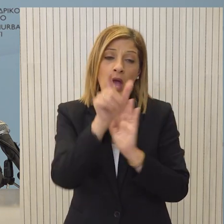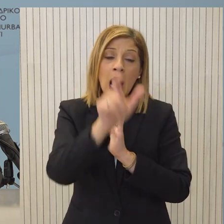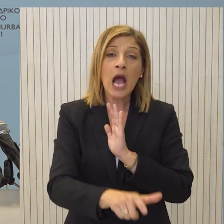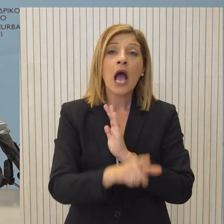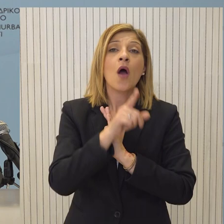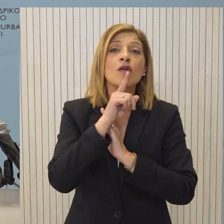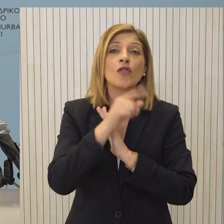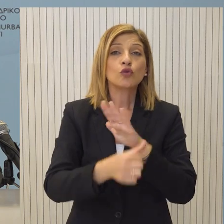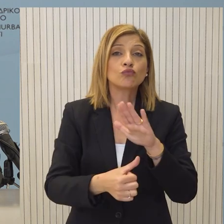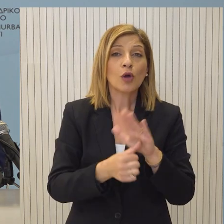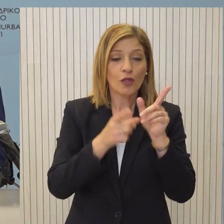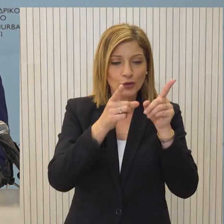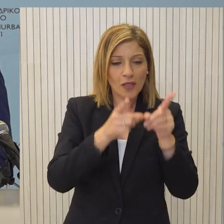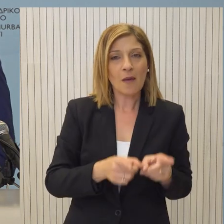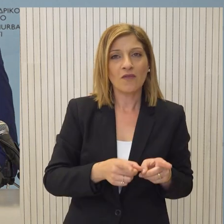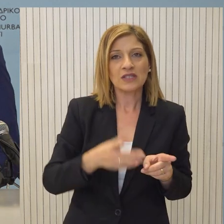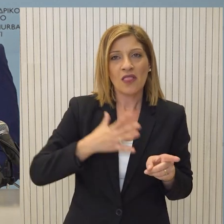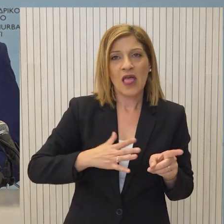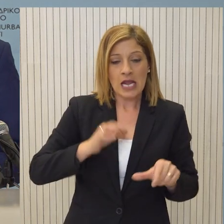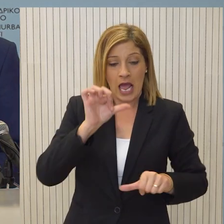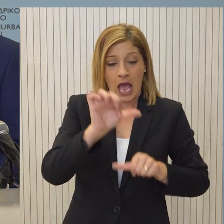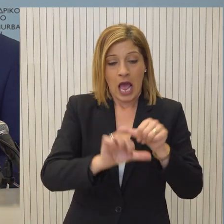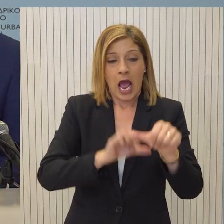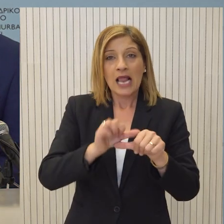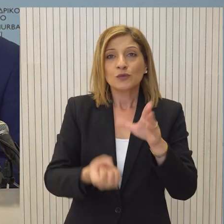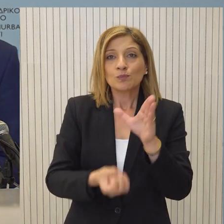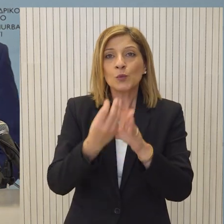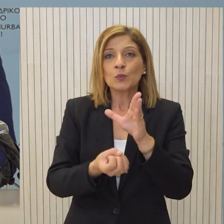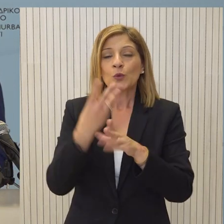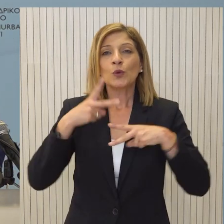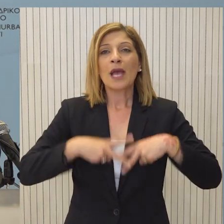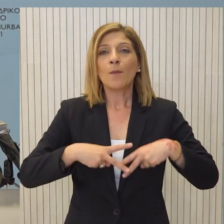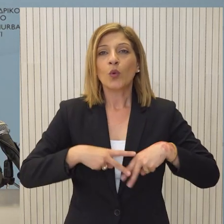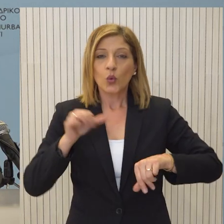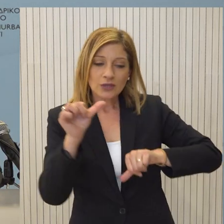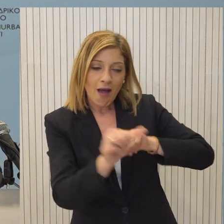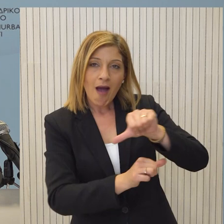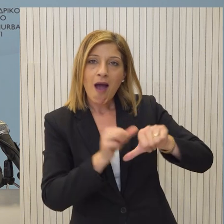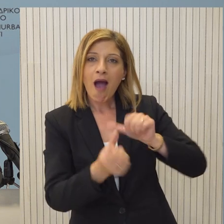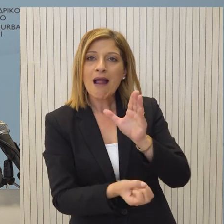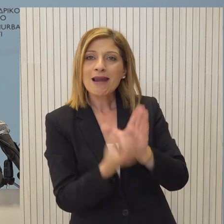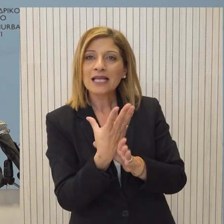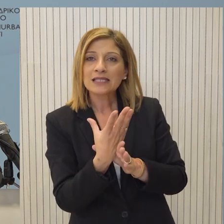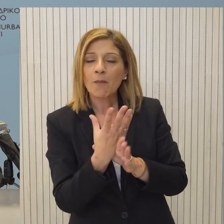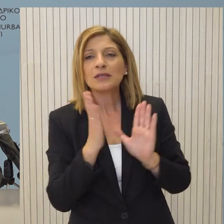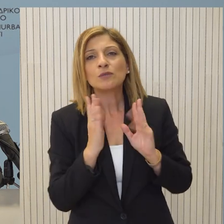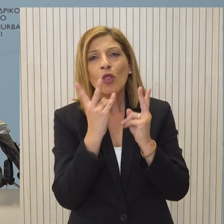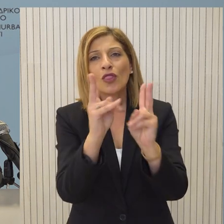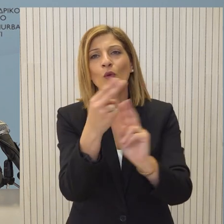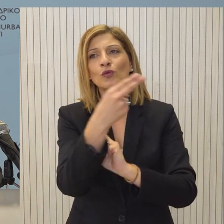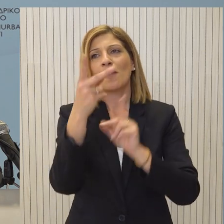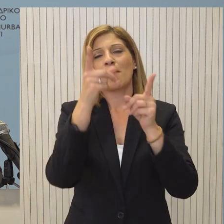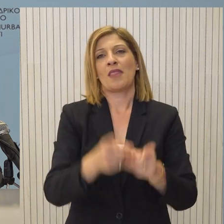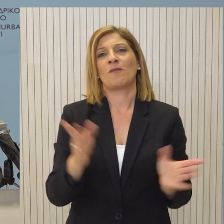ίδιος ο Πρόεδρος της Δημοκρατίας θα αποφασίσει για οποιονδήποτε εκ των συνεργατών του ότι επιθυμεί να προχωρήσει σε αλλαγή προσώπων,